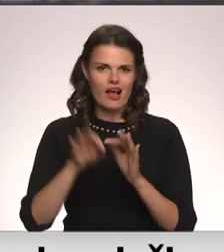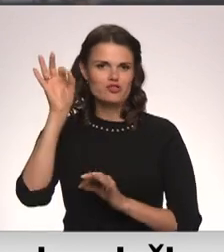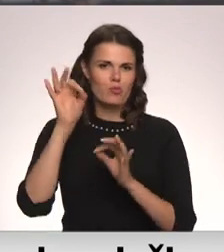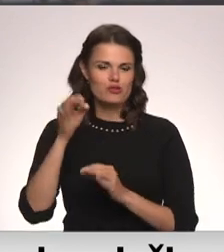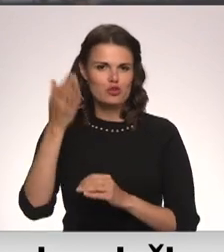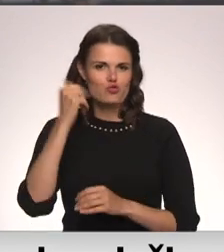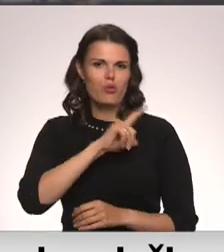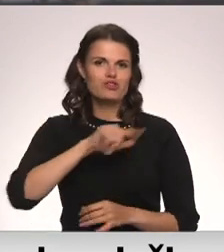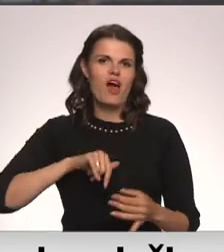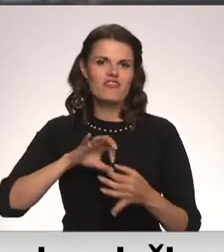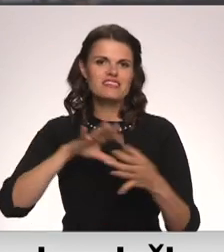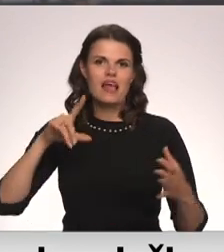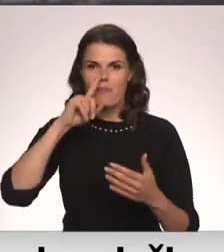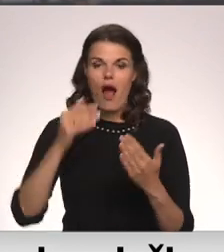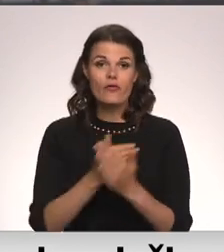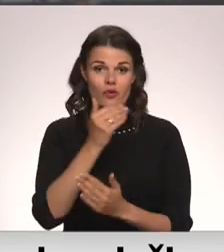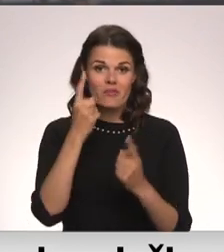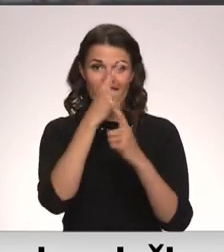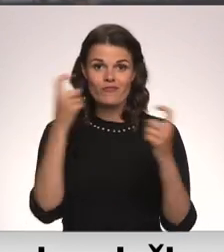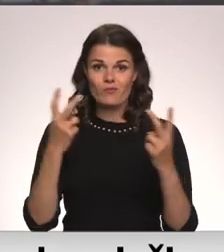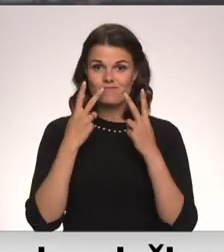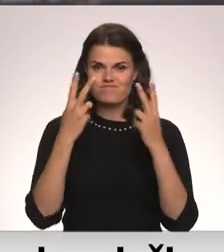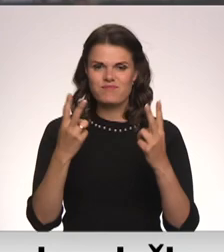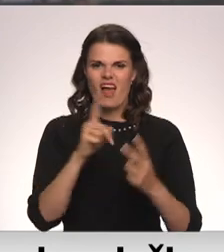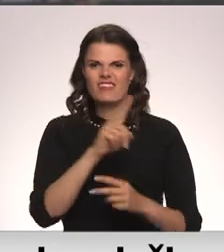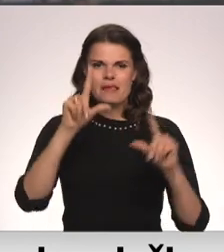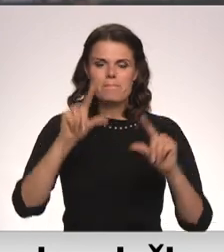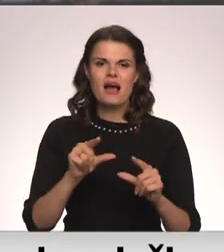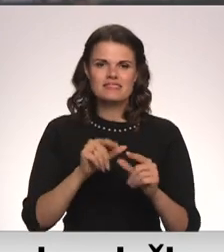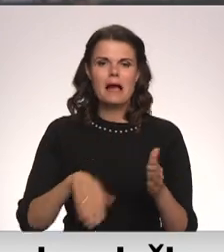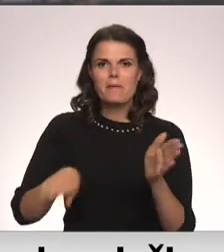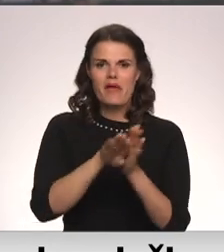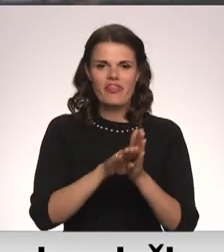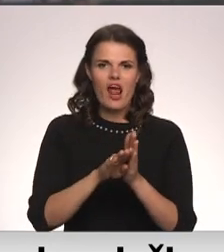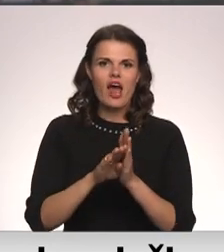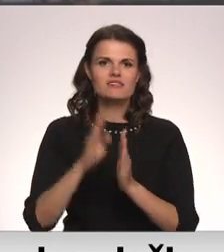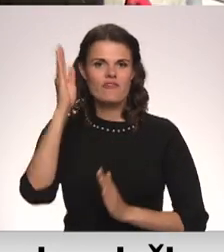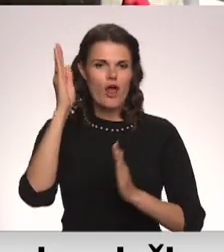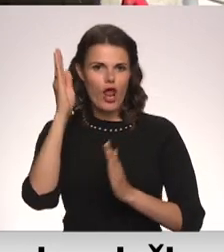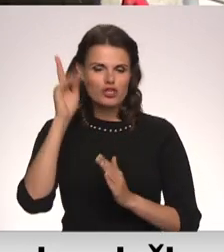Latvijas neatkarības atjaunošanas. Dati rāda, ka viskūtrāk vēlēt dodas jaunieši.